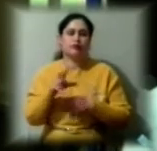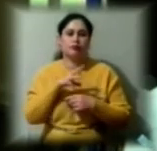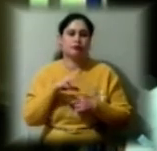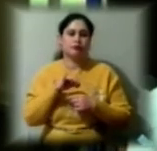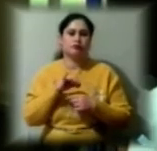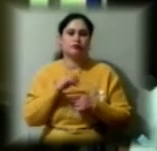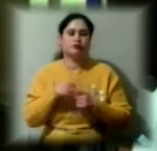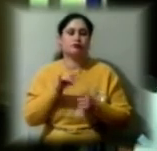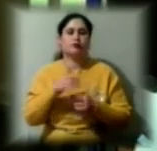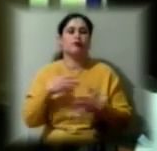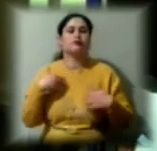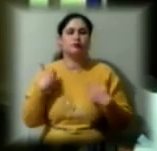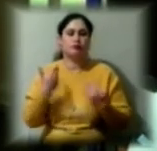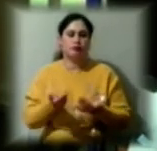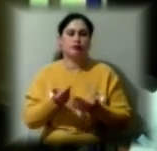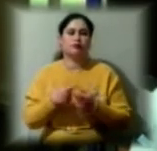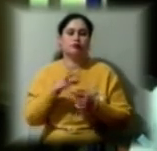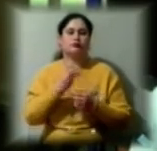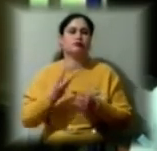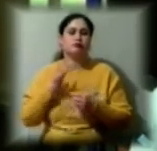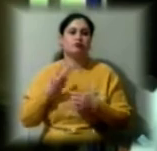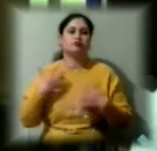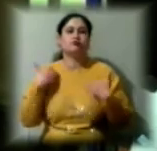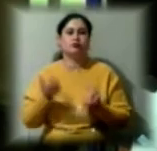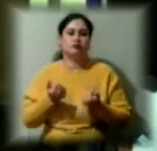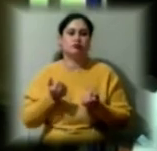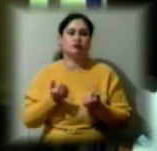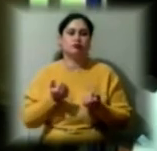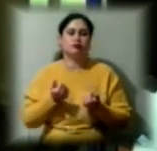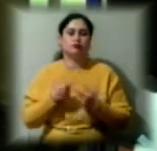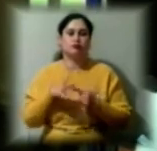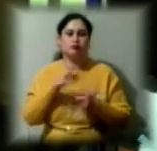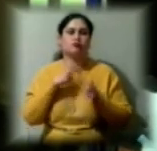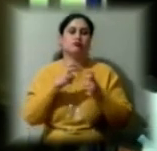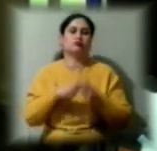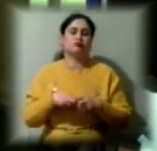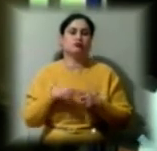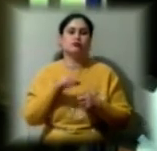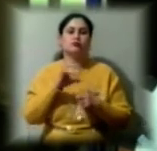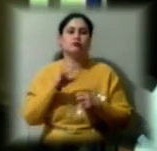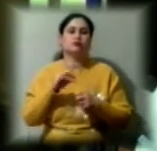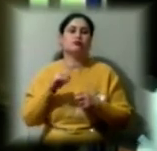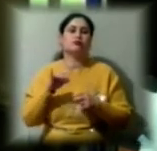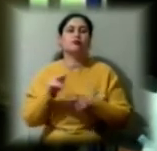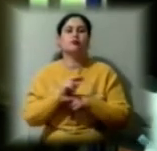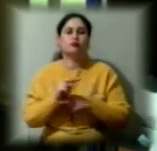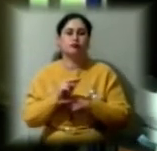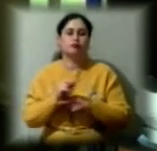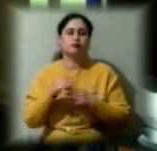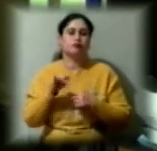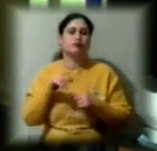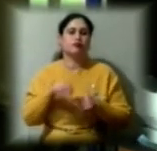вітаємо, ми їм бажаємо здоров'я, ми їх оглядаємо, призначаємо лікування. І от такий